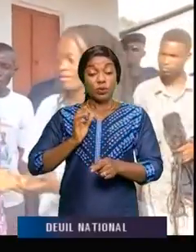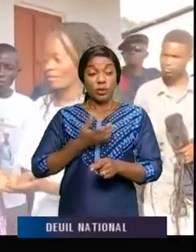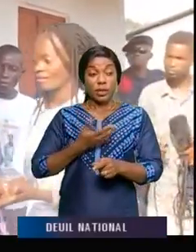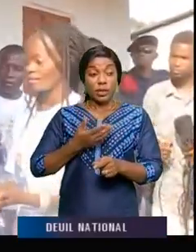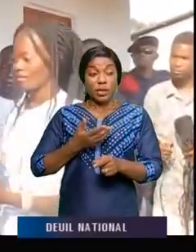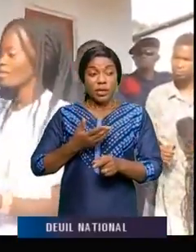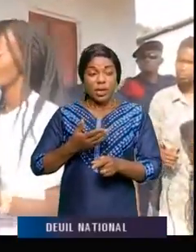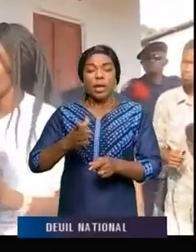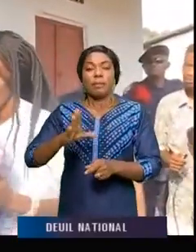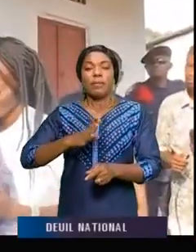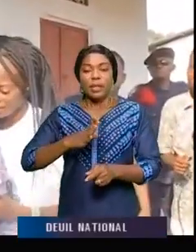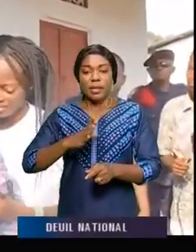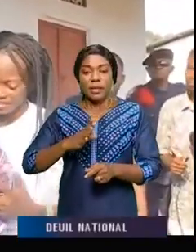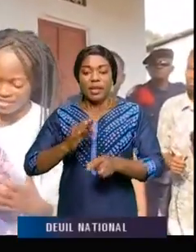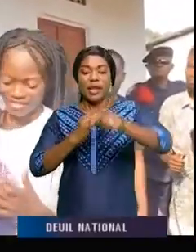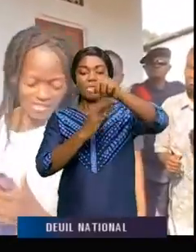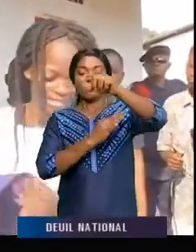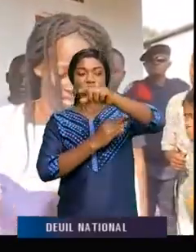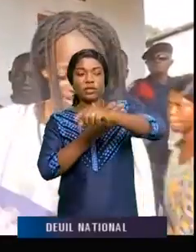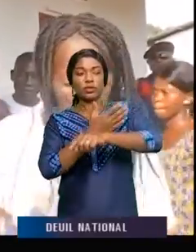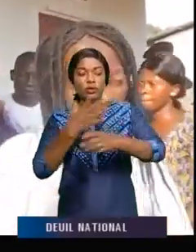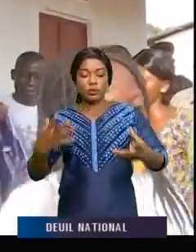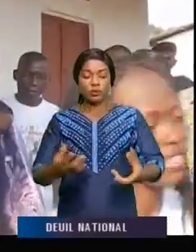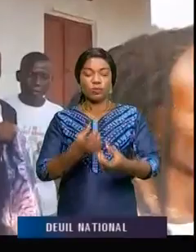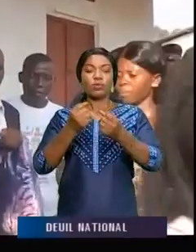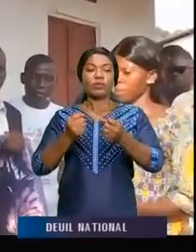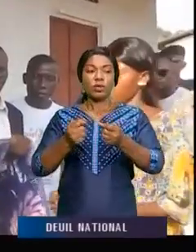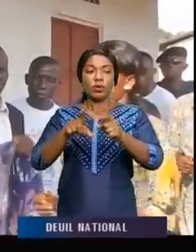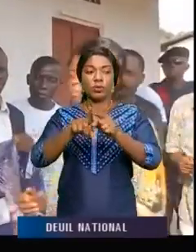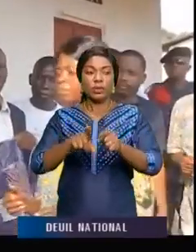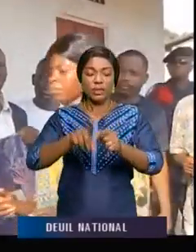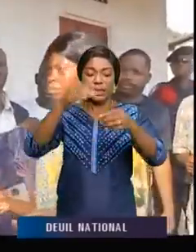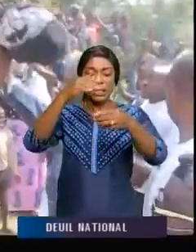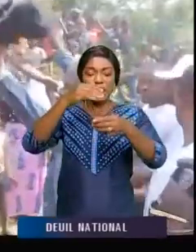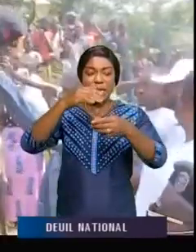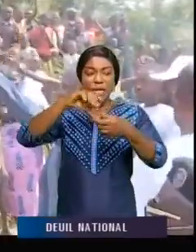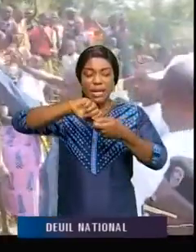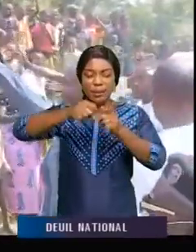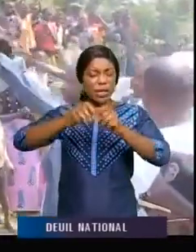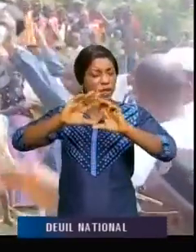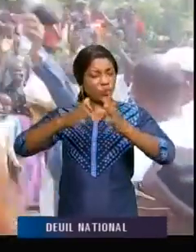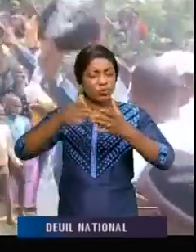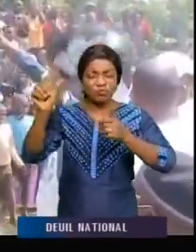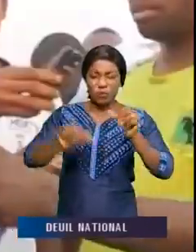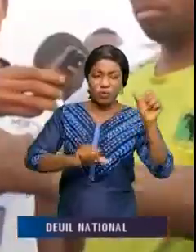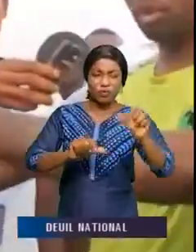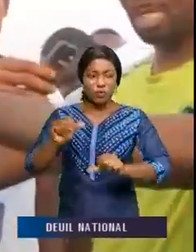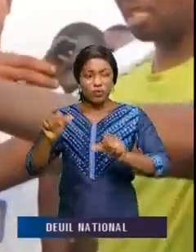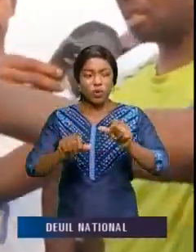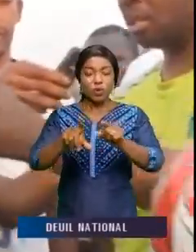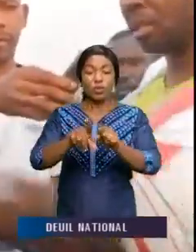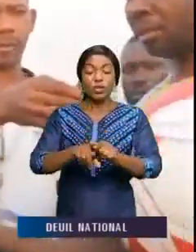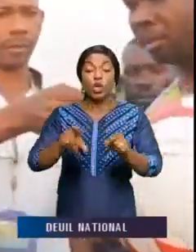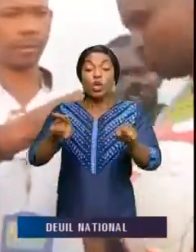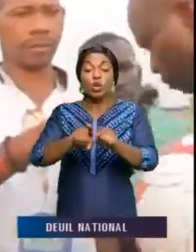une douleur amertime, où la fondation trouve bon de réparer tous les préjudices. Et comme un bon sportif, il a également